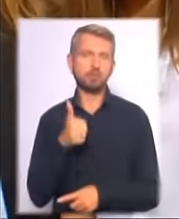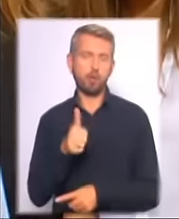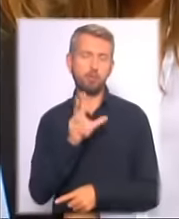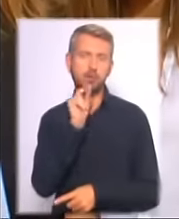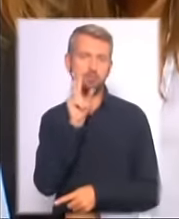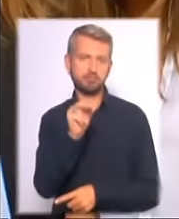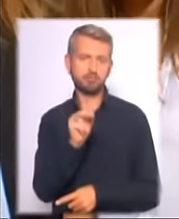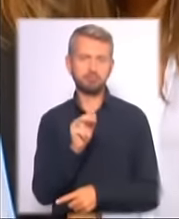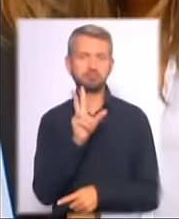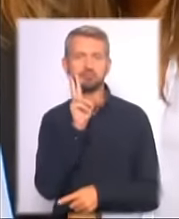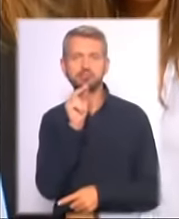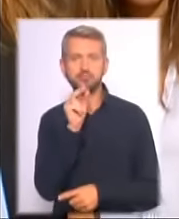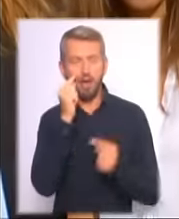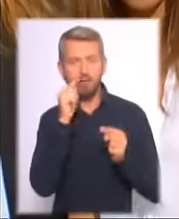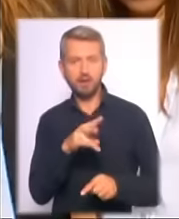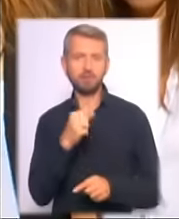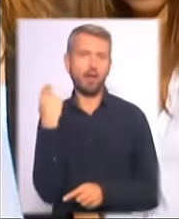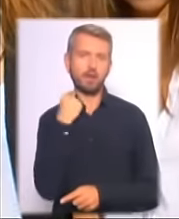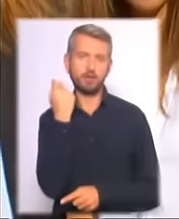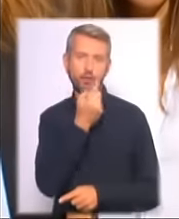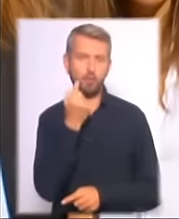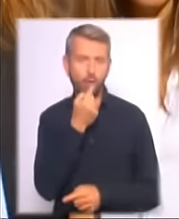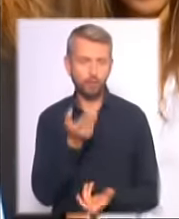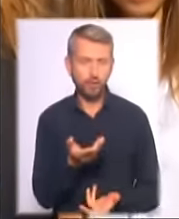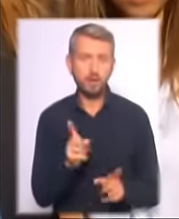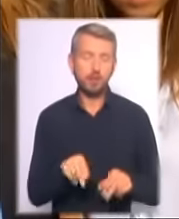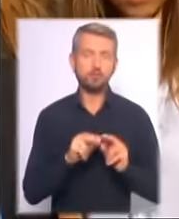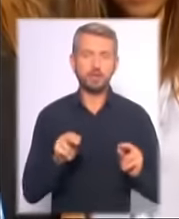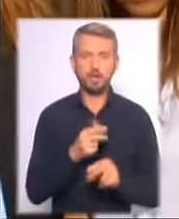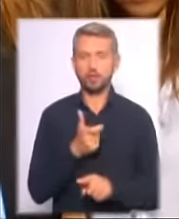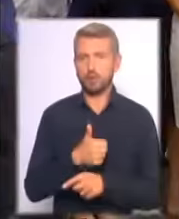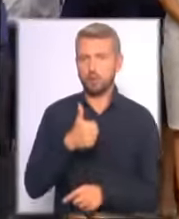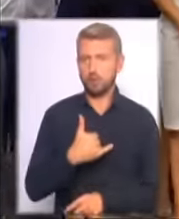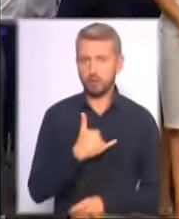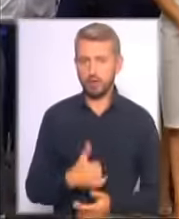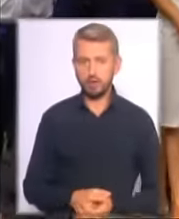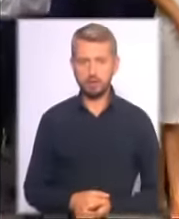особливий робиться саме на англійську мову. І також вчителі дуже хороші в нас.